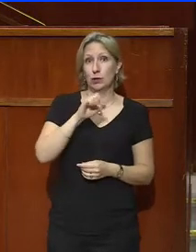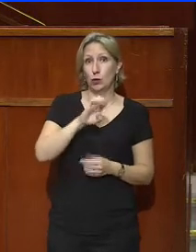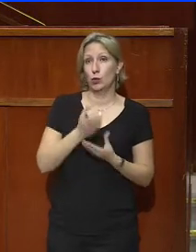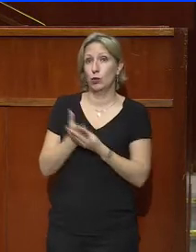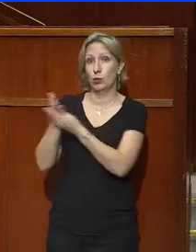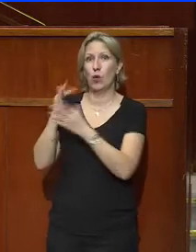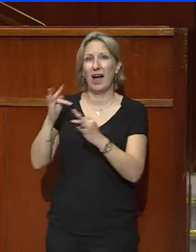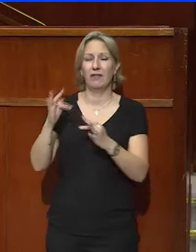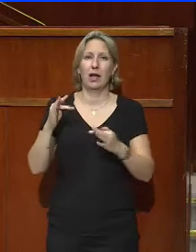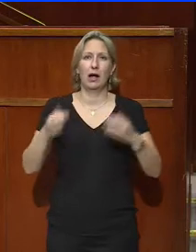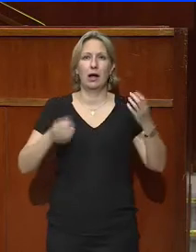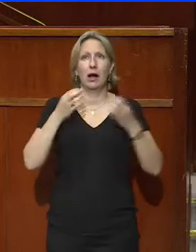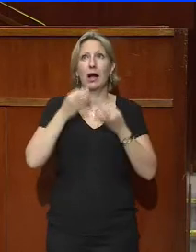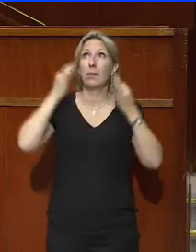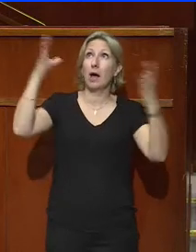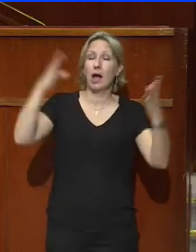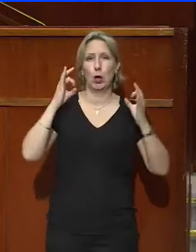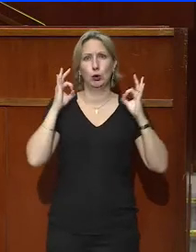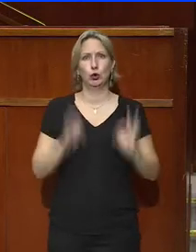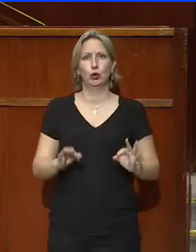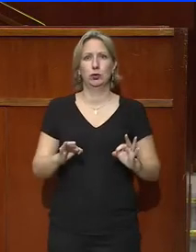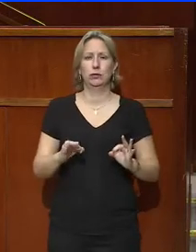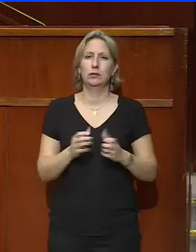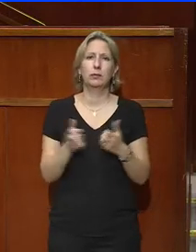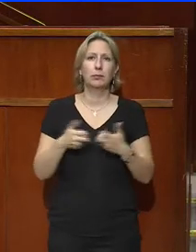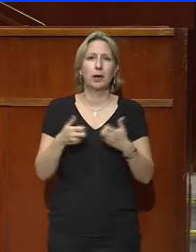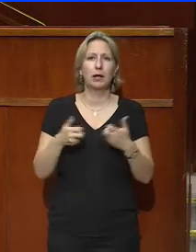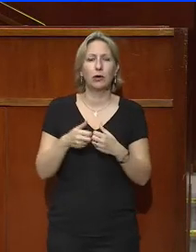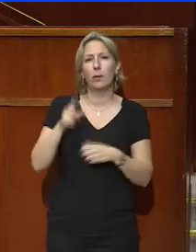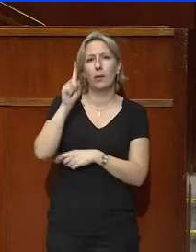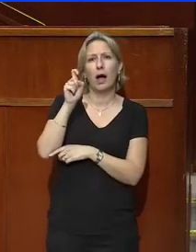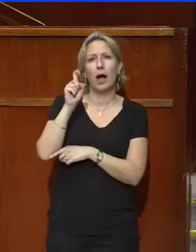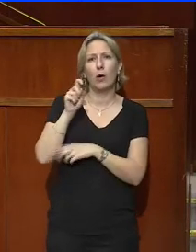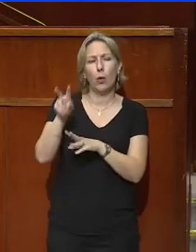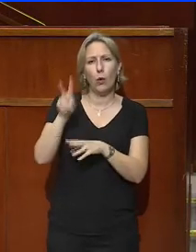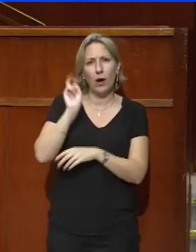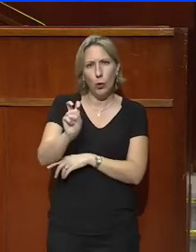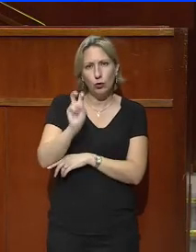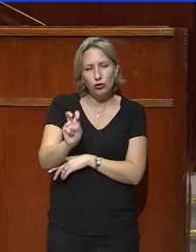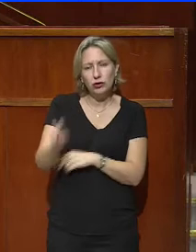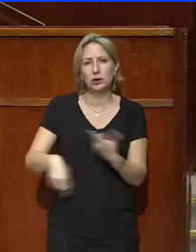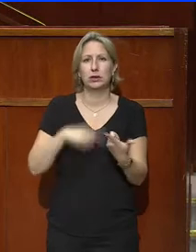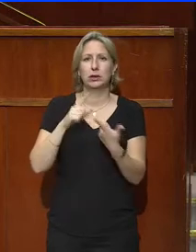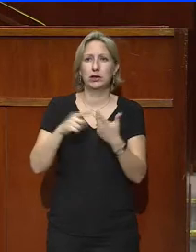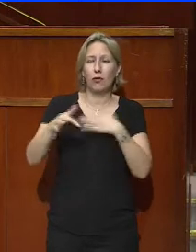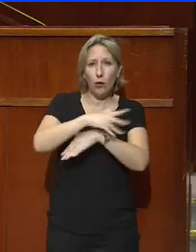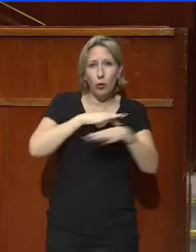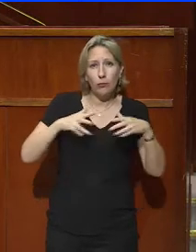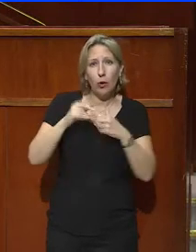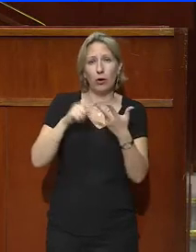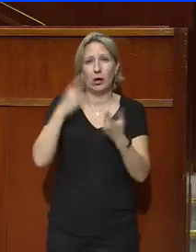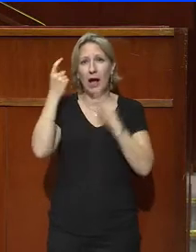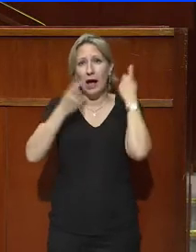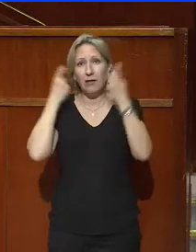climatique ou à celui sur l'agroécologie fait sur ses inégalités gouvernementales. Je veux également mettre en avant la